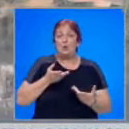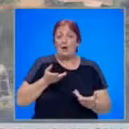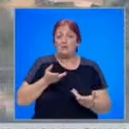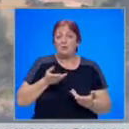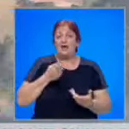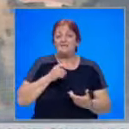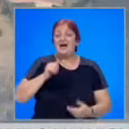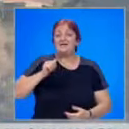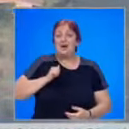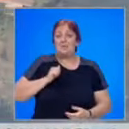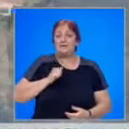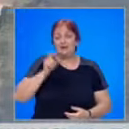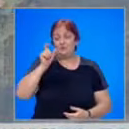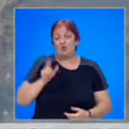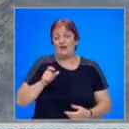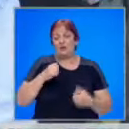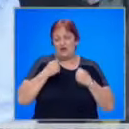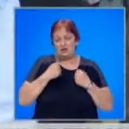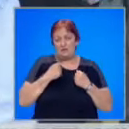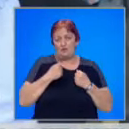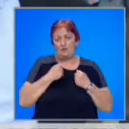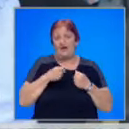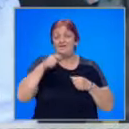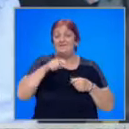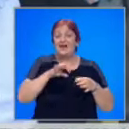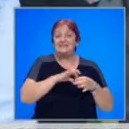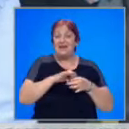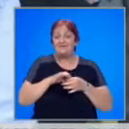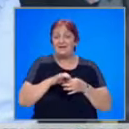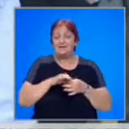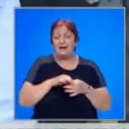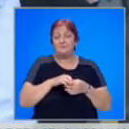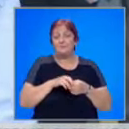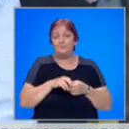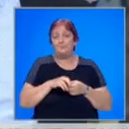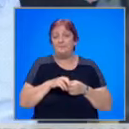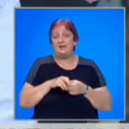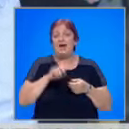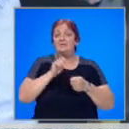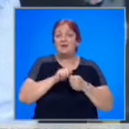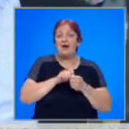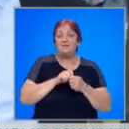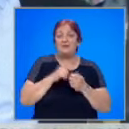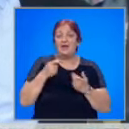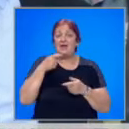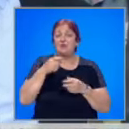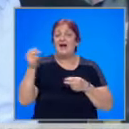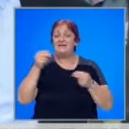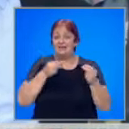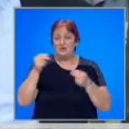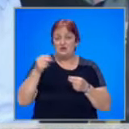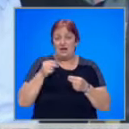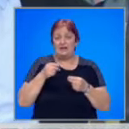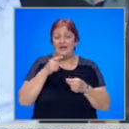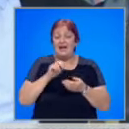да запазим човешкият живот. В тази връзка направихме именно и това съвещание